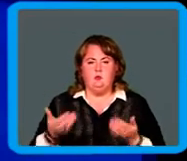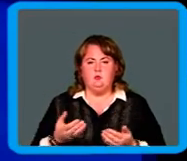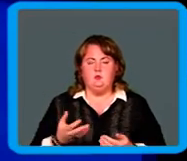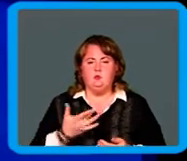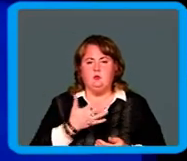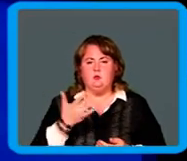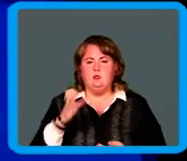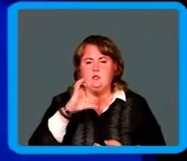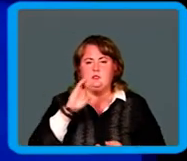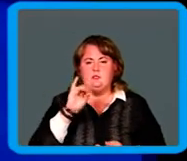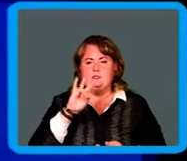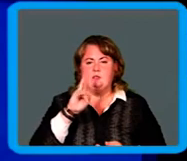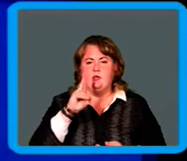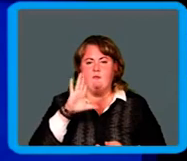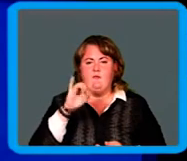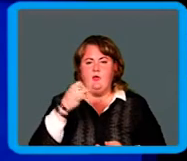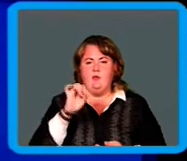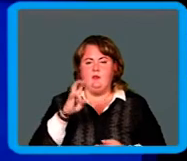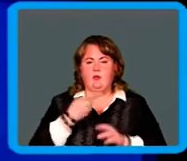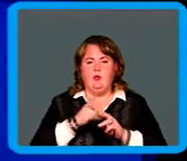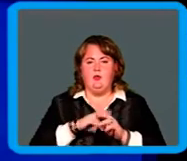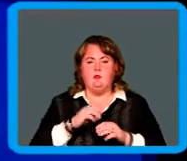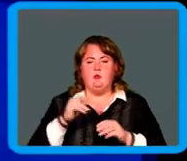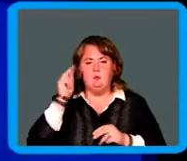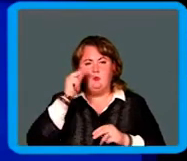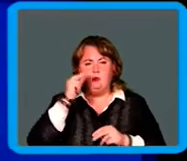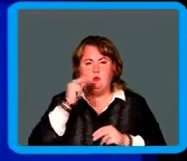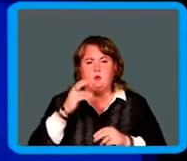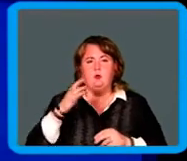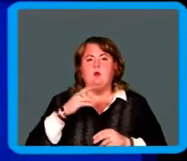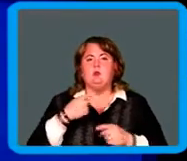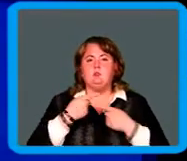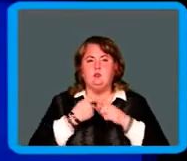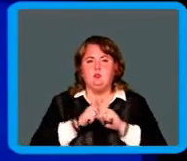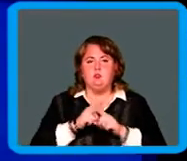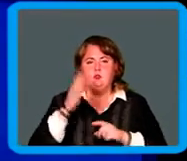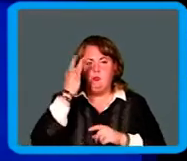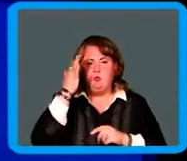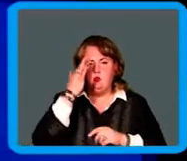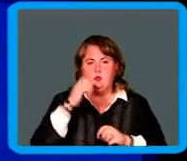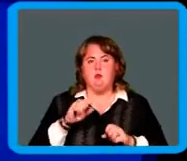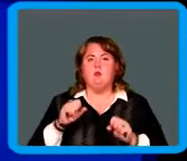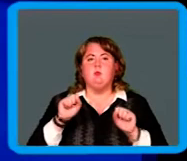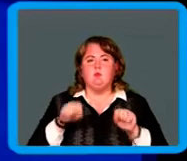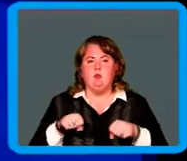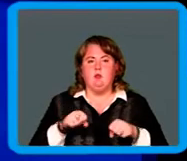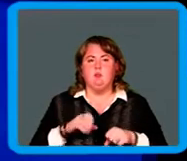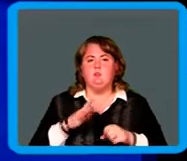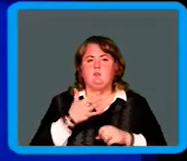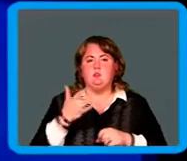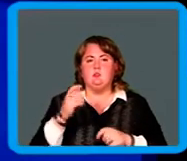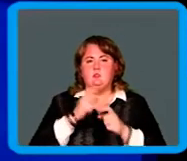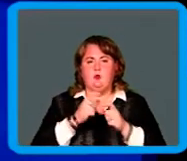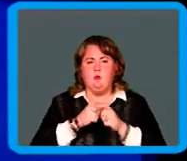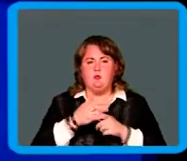вариантов синквейна. Это прием технологии развития критического мышления, который позволяет в нескольких словах